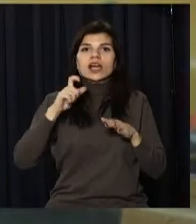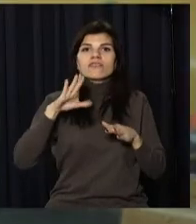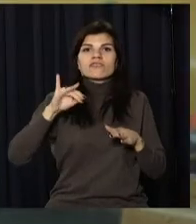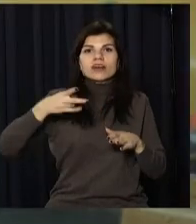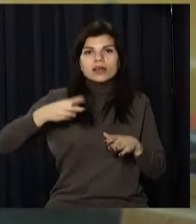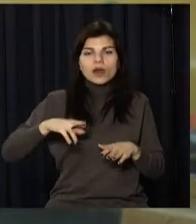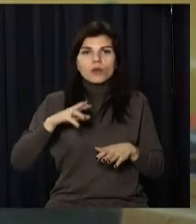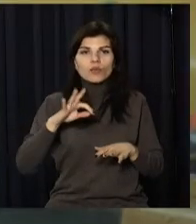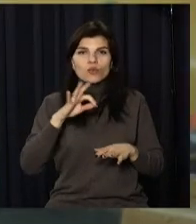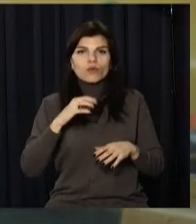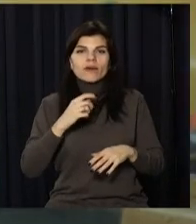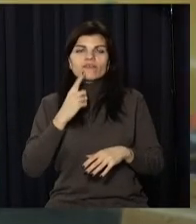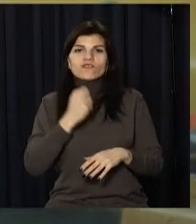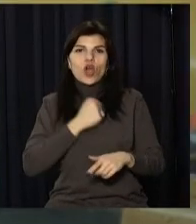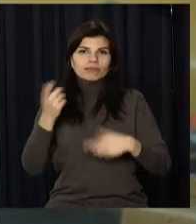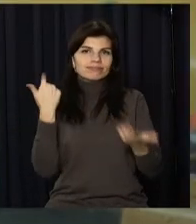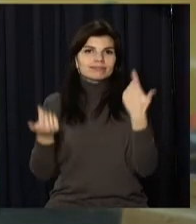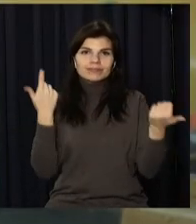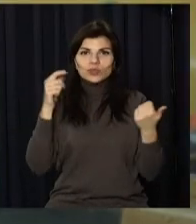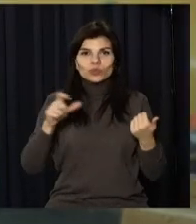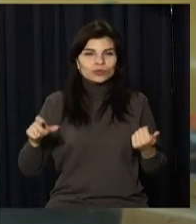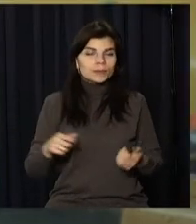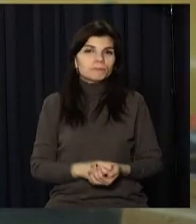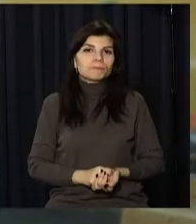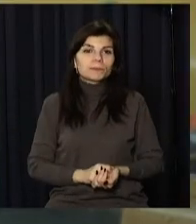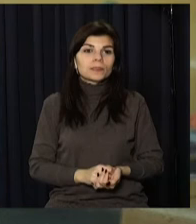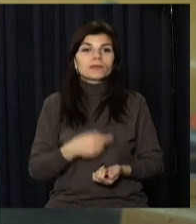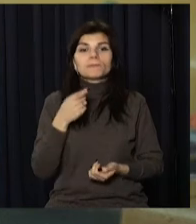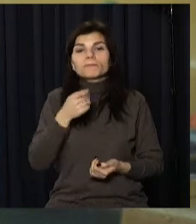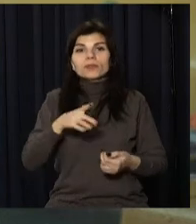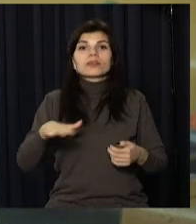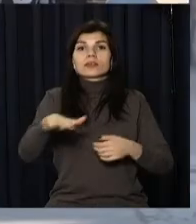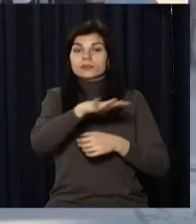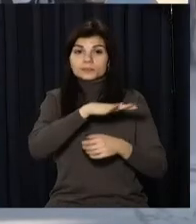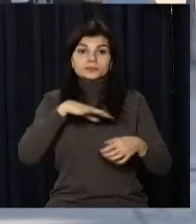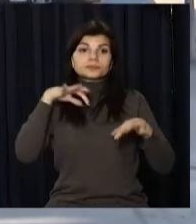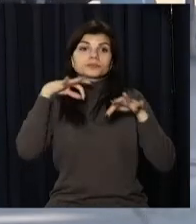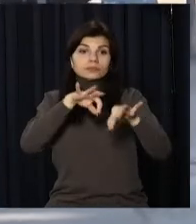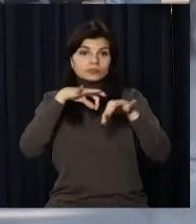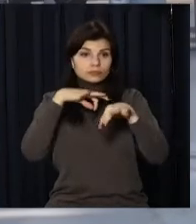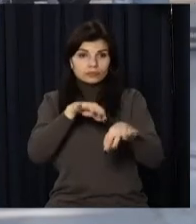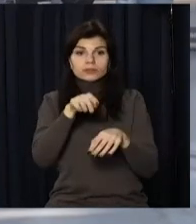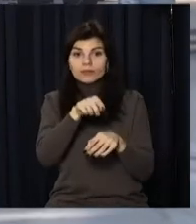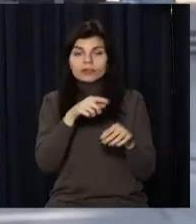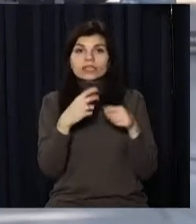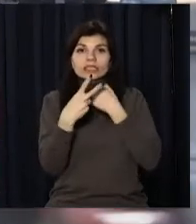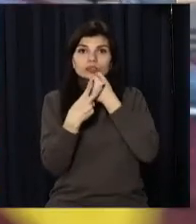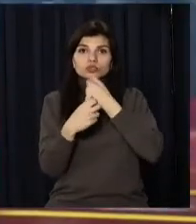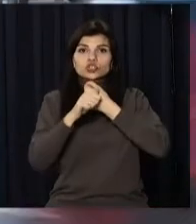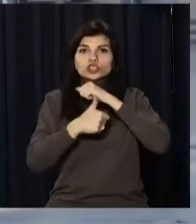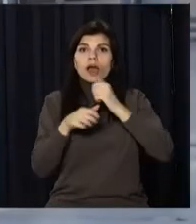Транспорт на Дніпропетровщині працює у штатному режимі. На міжміських та приміських маршрутах перевезення здійснюють 716